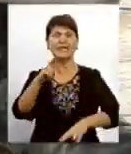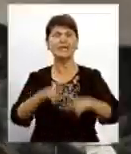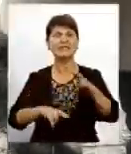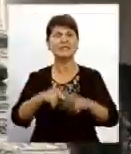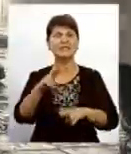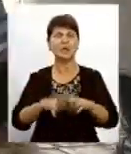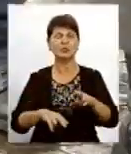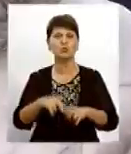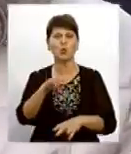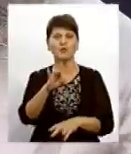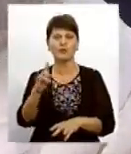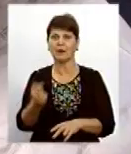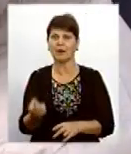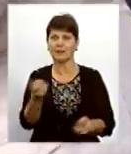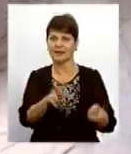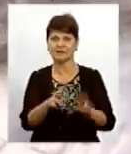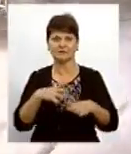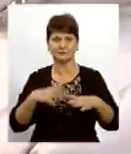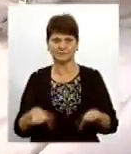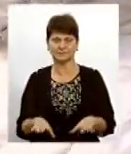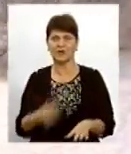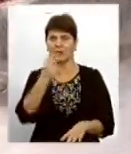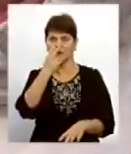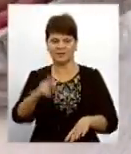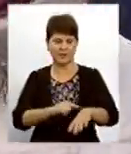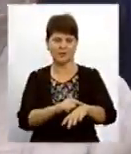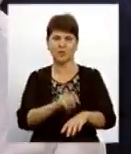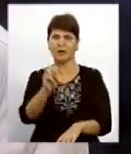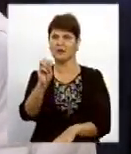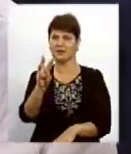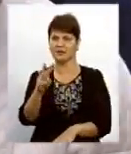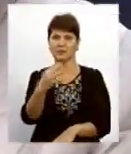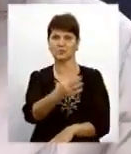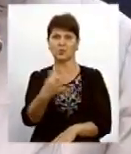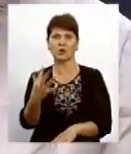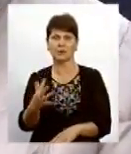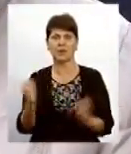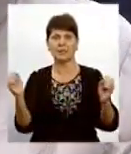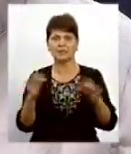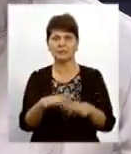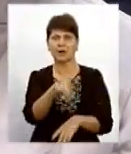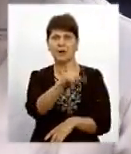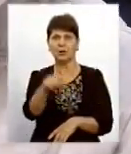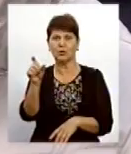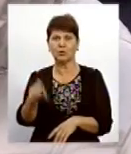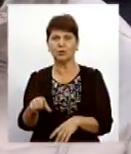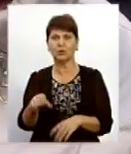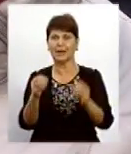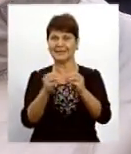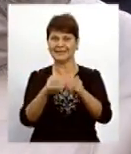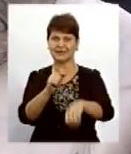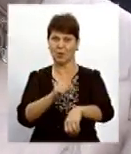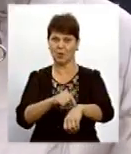так і не з'явилися. Зараз вже дивимося на годинник, 13 та 45. Зібралися, люди збиралися на 10-ту